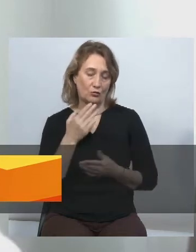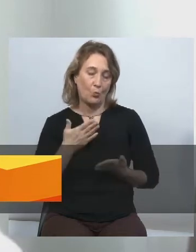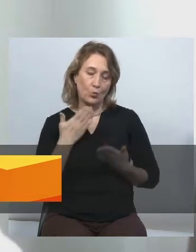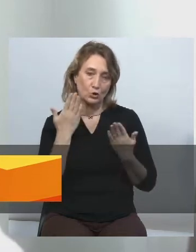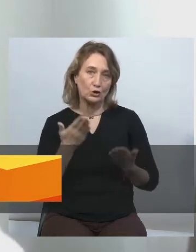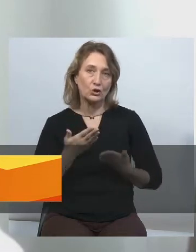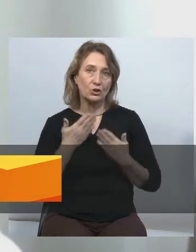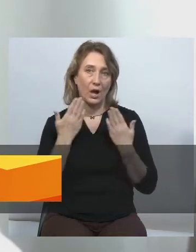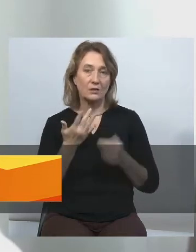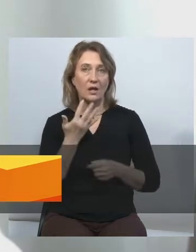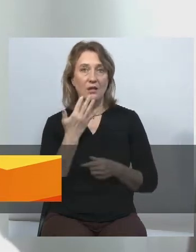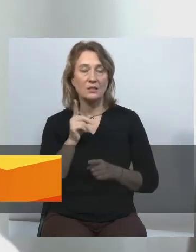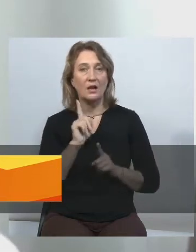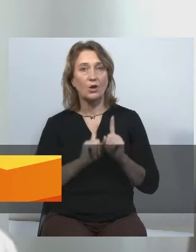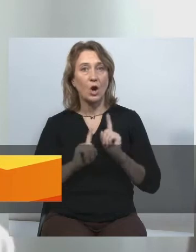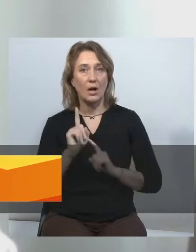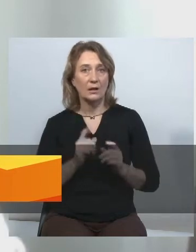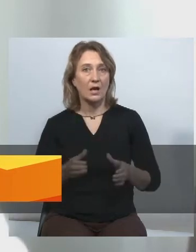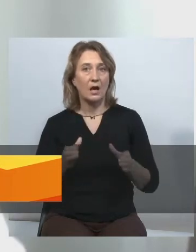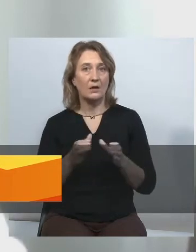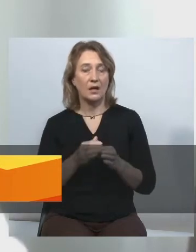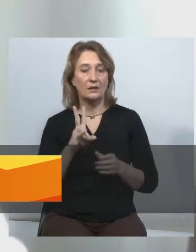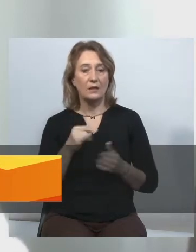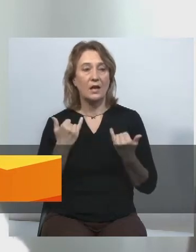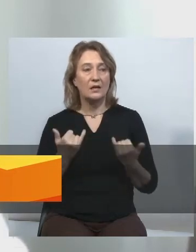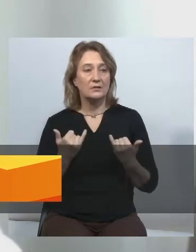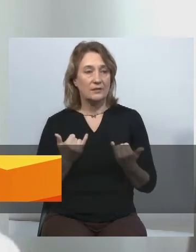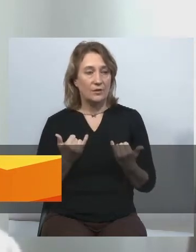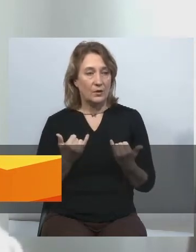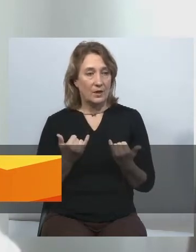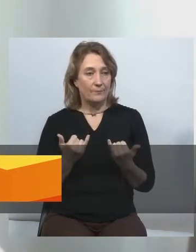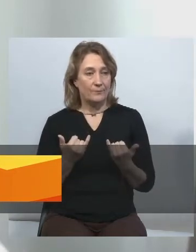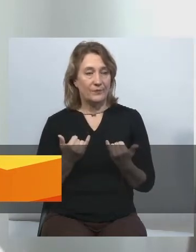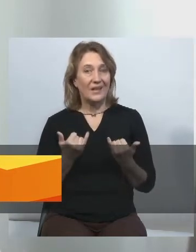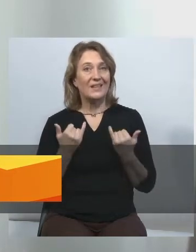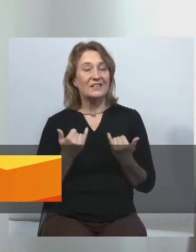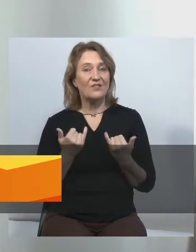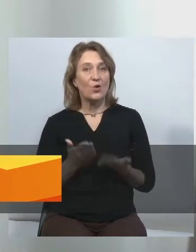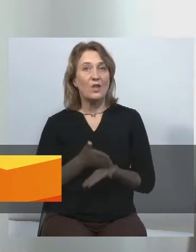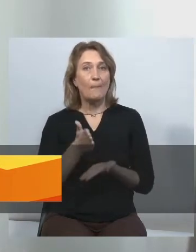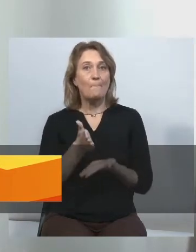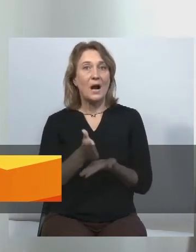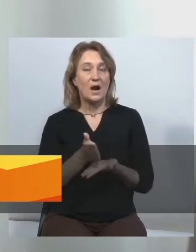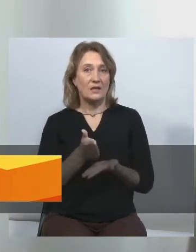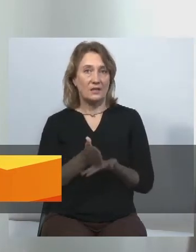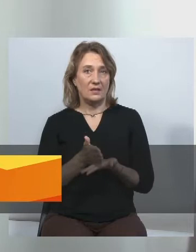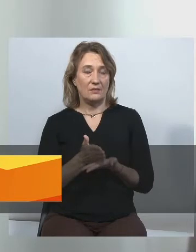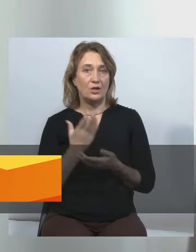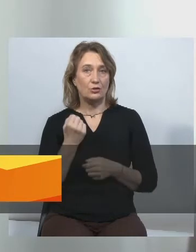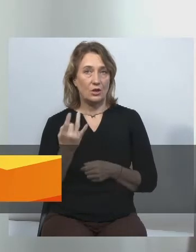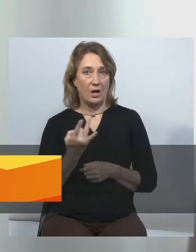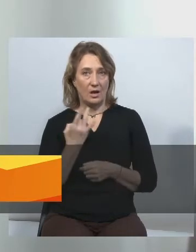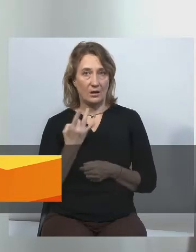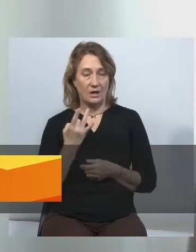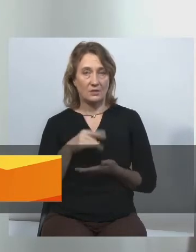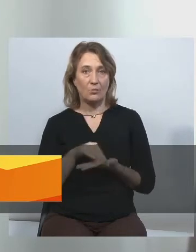Національна рада на сьогодні, я почну з вашого другого питання, на сьогодні має, ще раз повторюю,